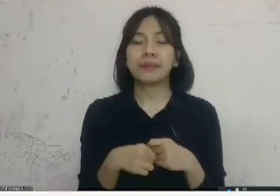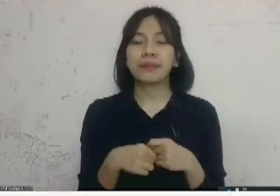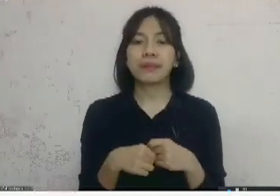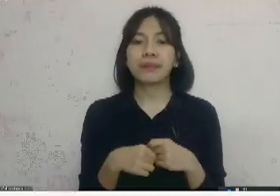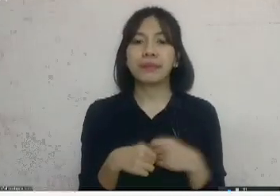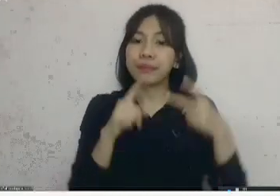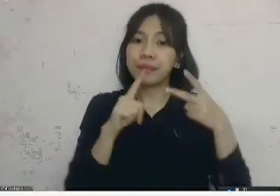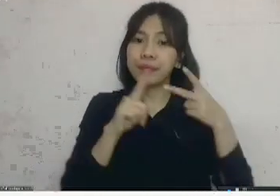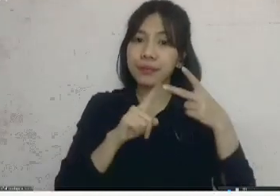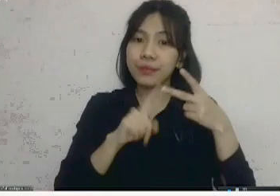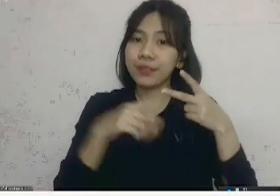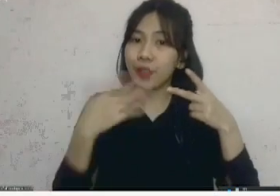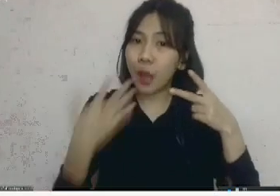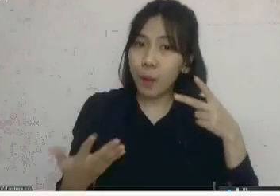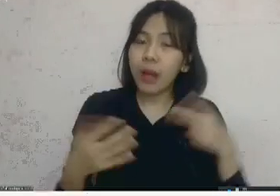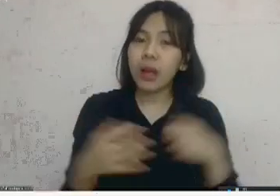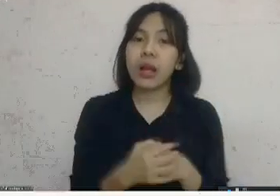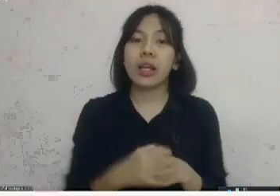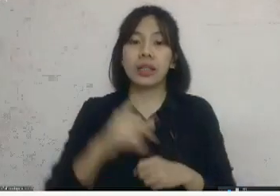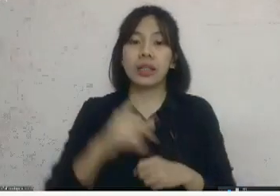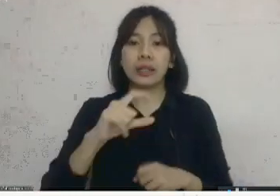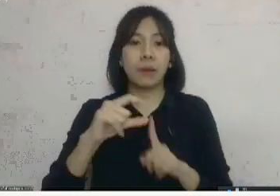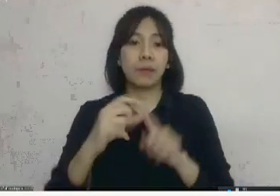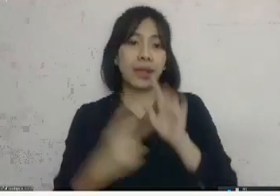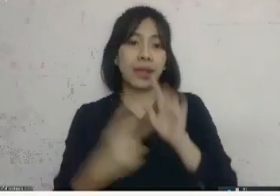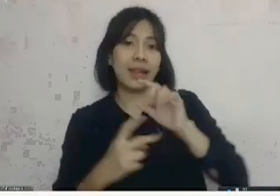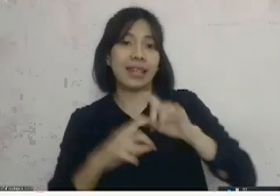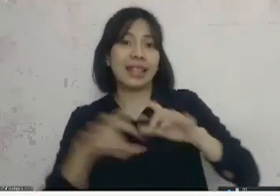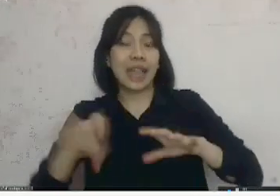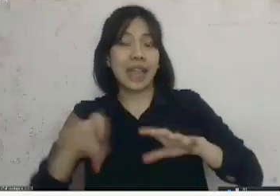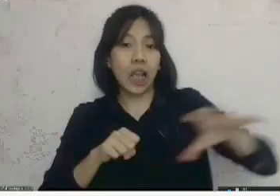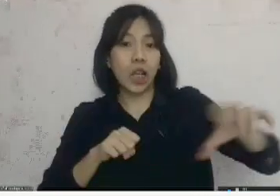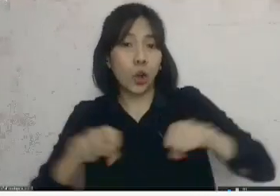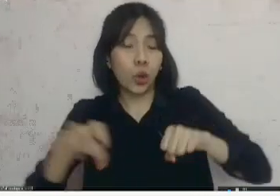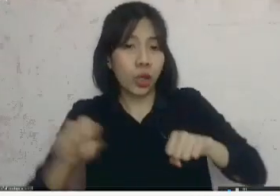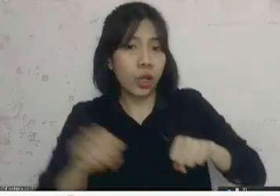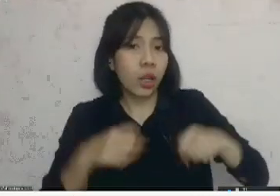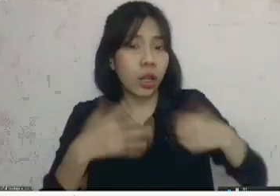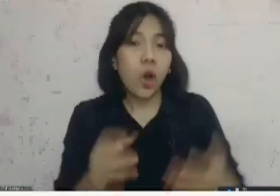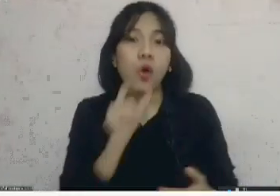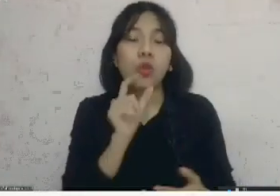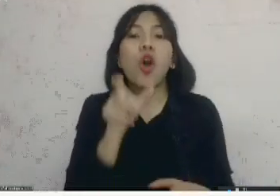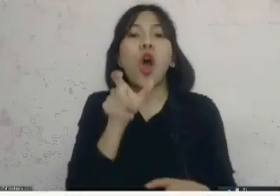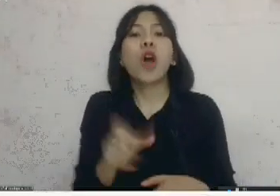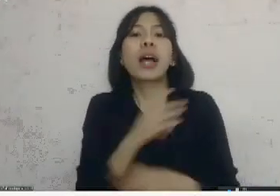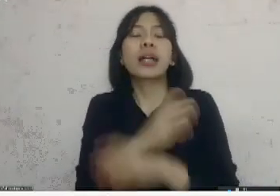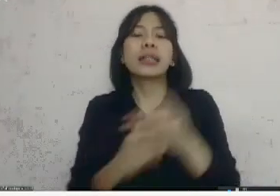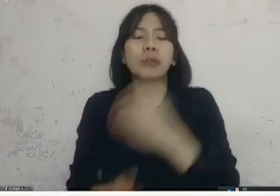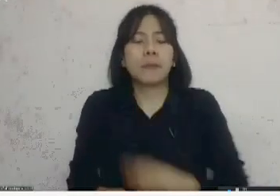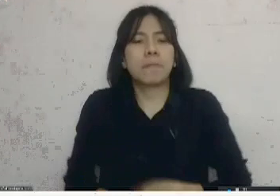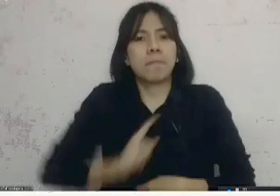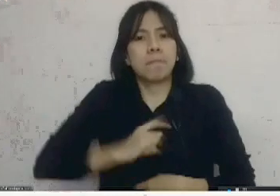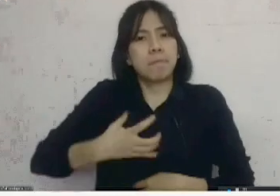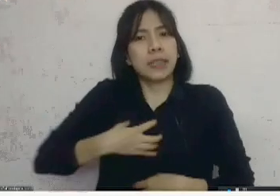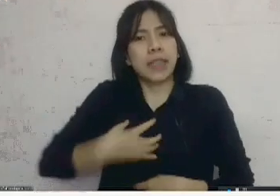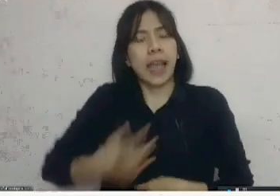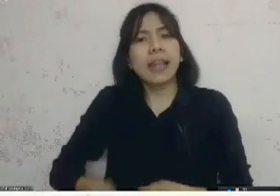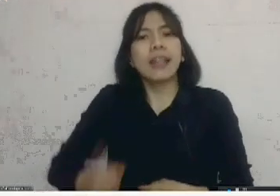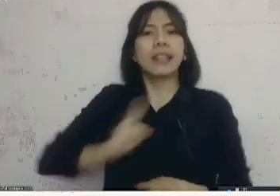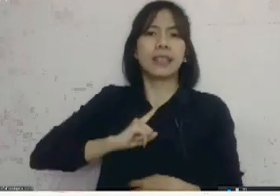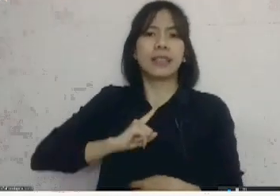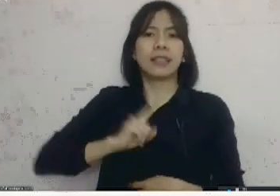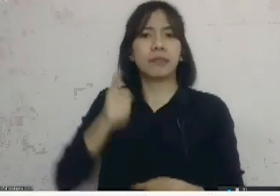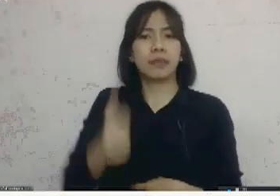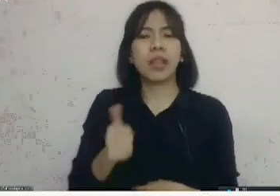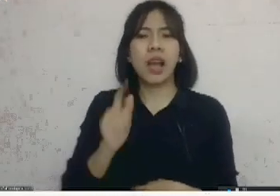yang kedua rekrutmen CPNS itu juga untuk aktualisasi diri bagi seorang penyelidikan disabilitas karena bisa dibayangkan bahwa